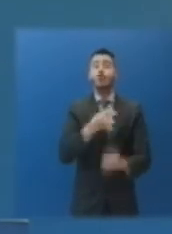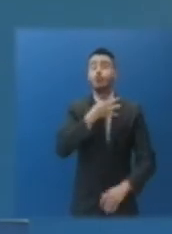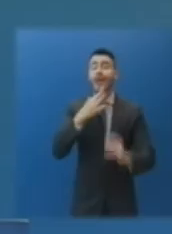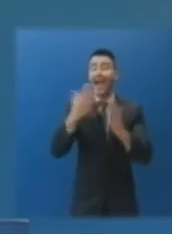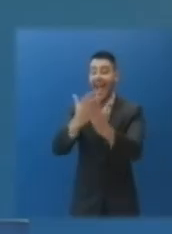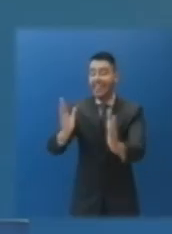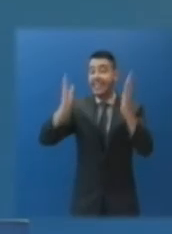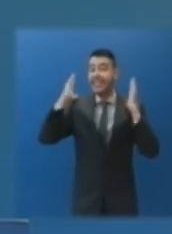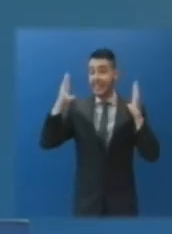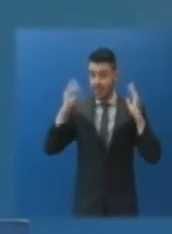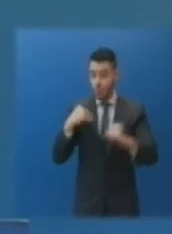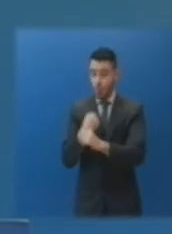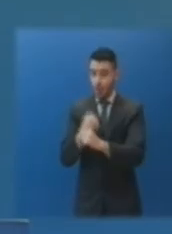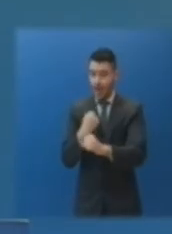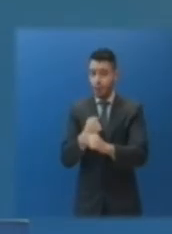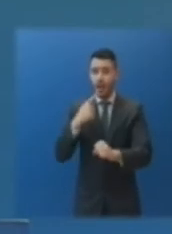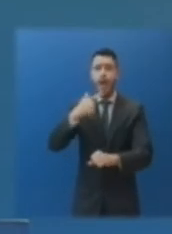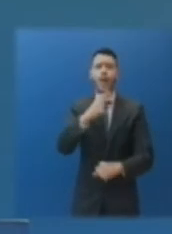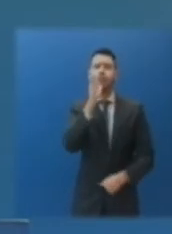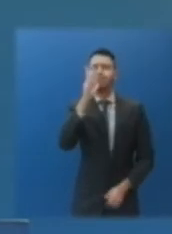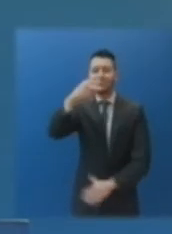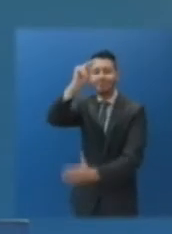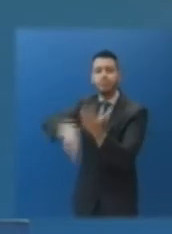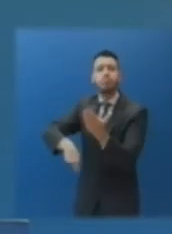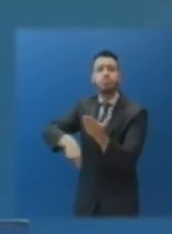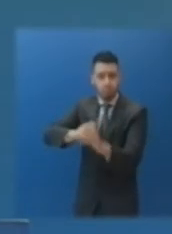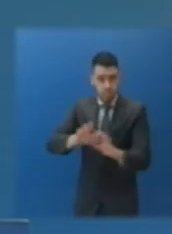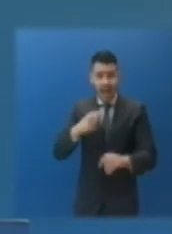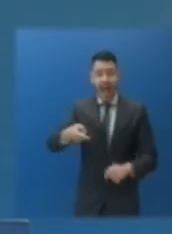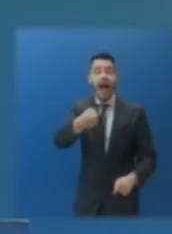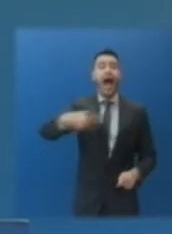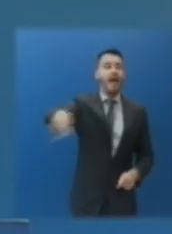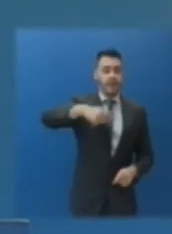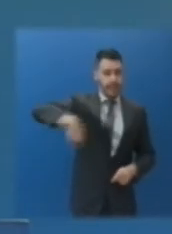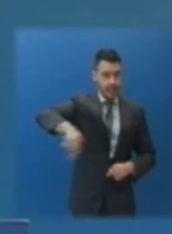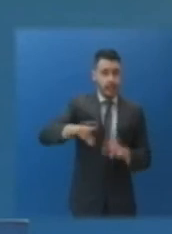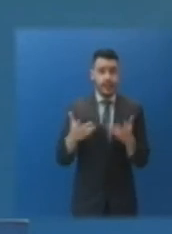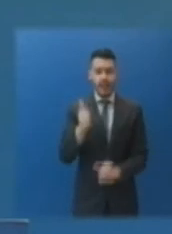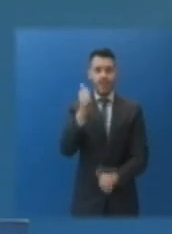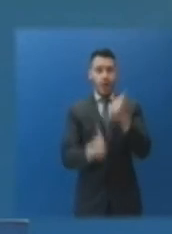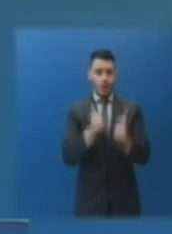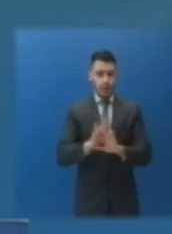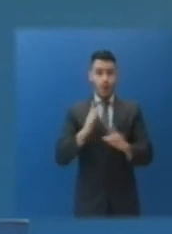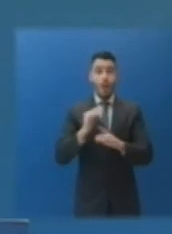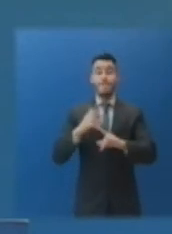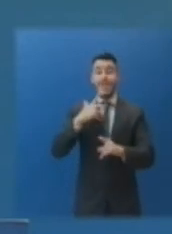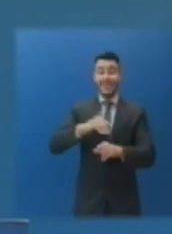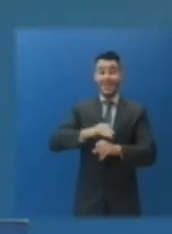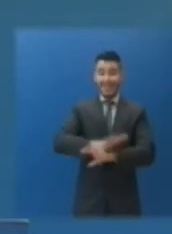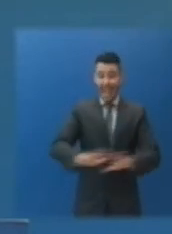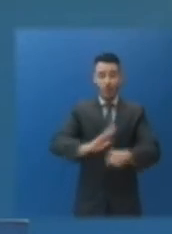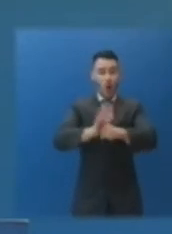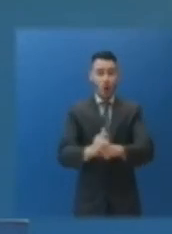Συστήματος Υγείας, με συμβάσεις ορισμένου χρόνου, να καταστεί μετά από την οικονομική κρίση αορίστου χρόνου.